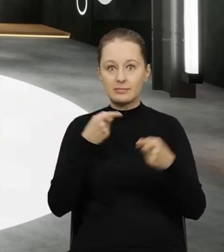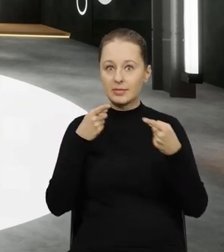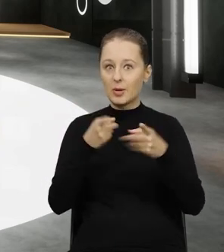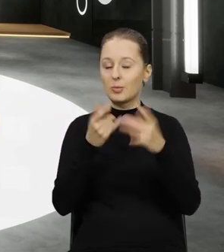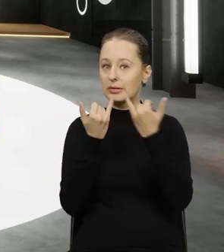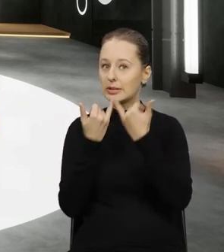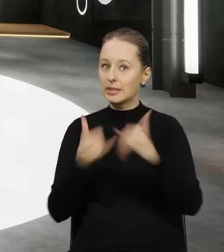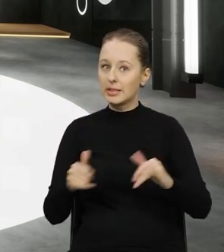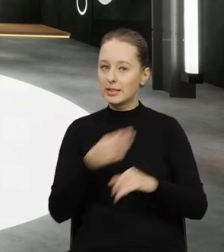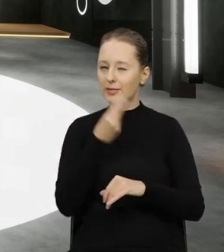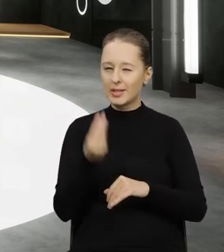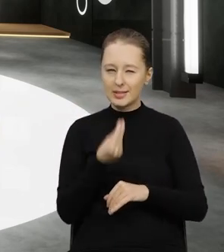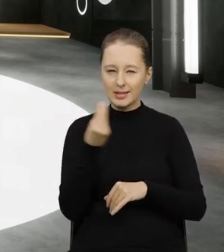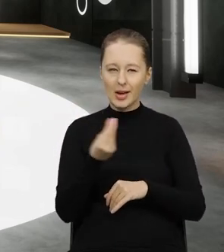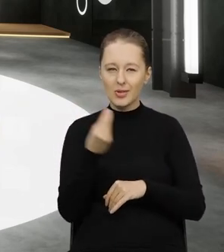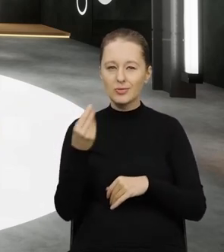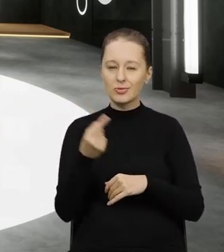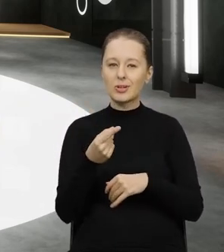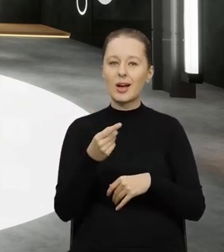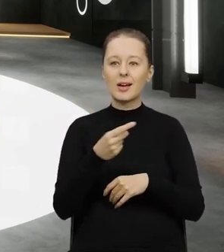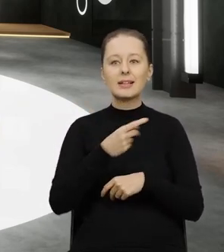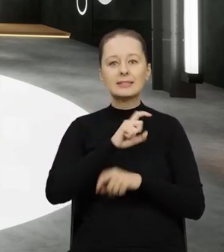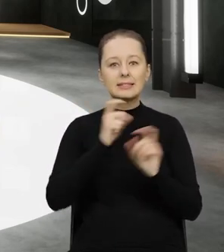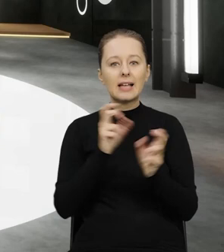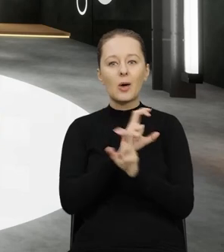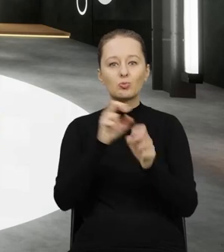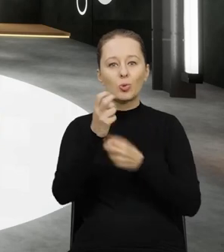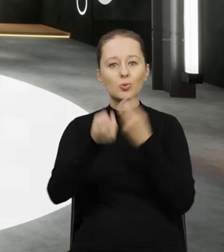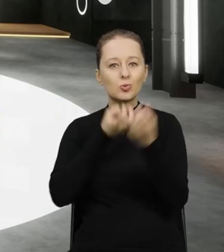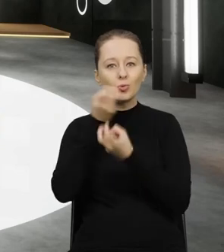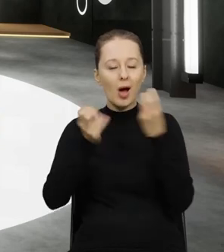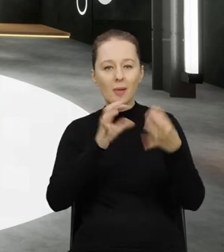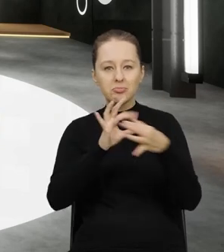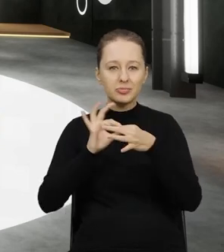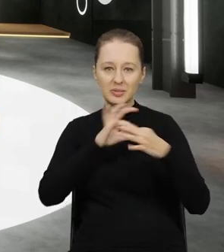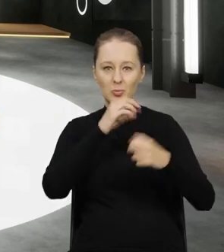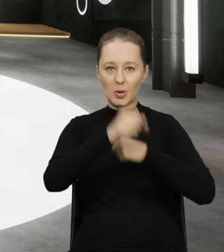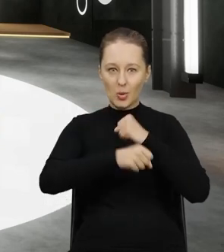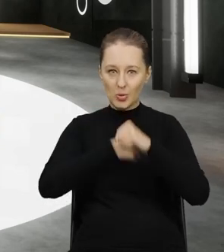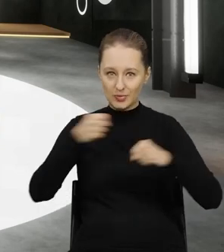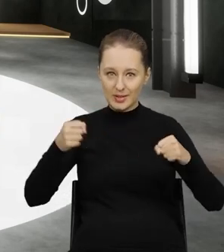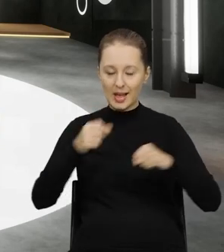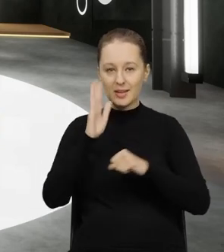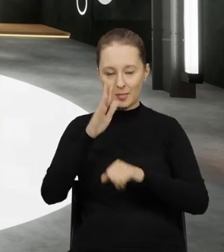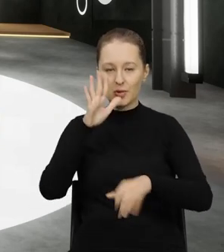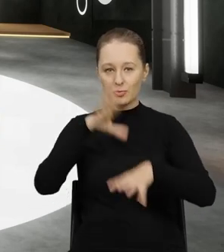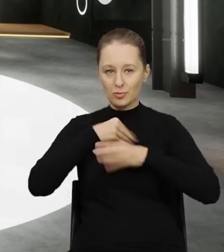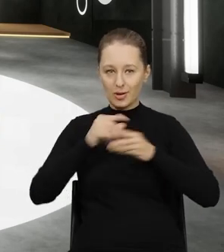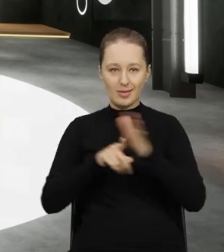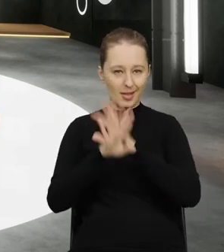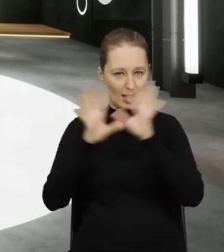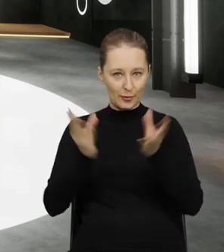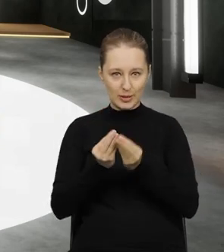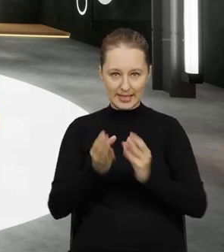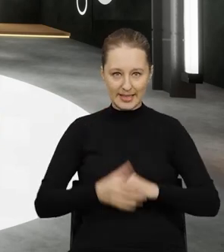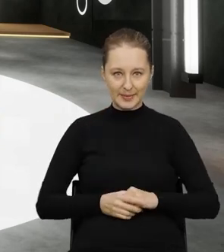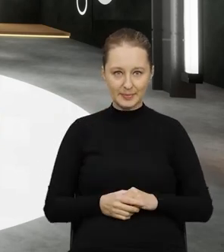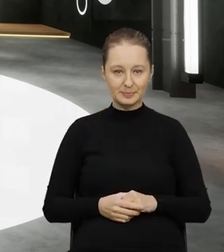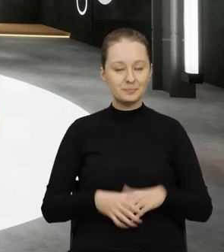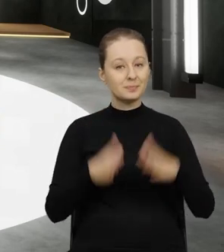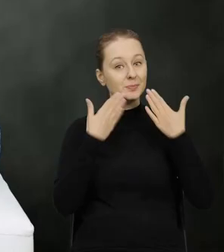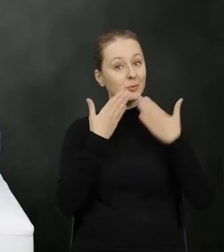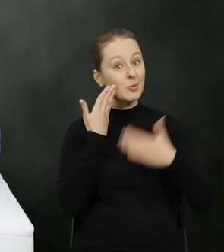sprzecznych kierunkach więc no to jeszcze jesteśmy na tym etapie szukania jakiegoś wspólnego rozwiązania które będzie akceptowalne dla wszystkich